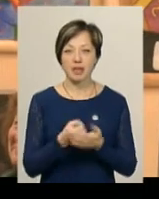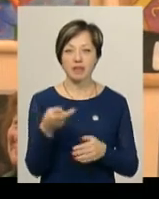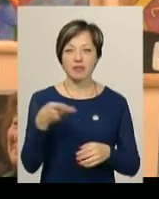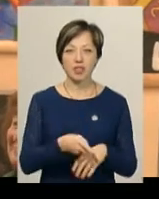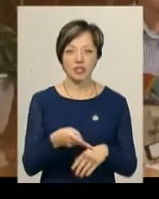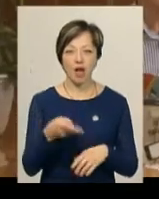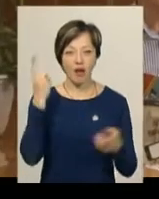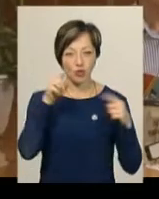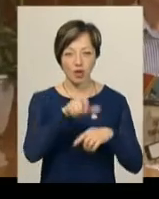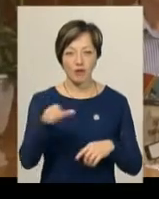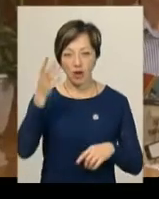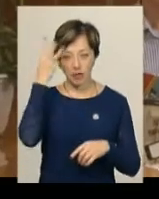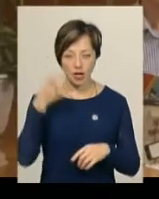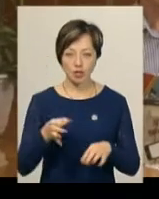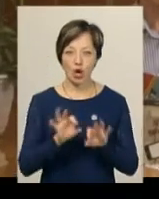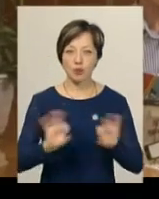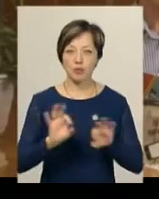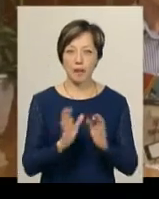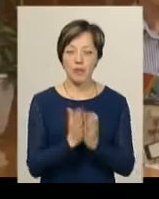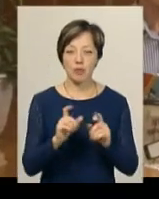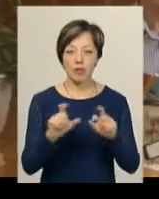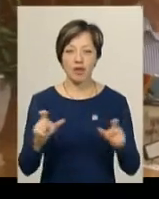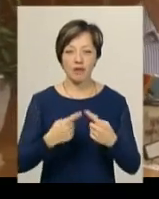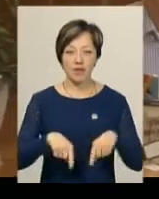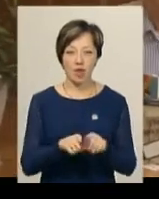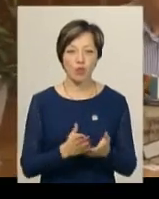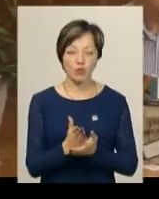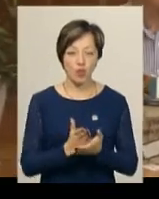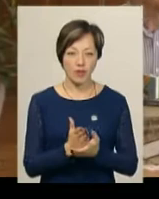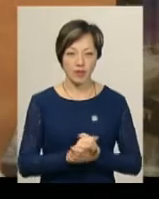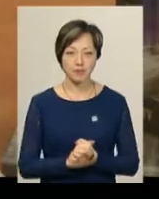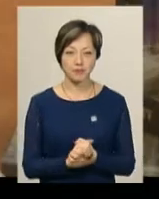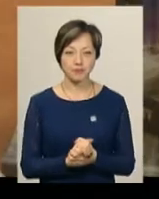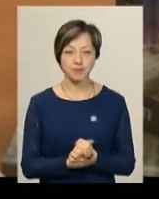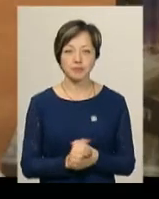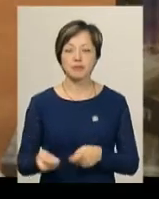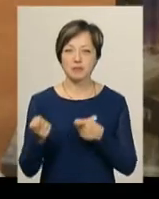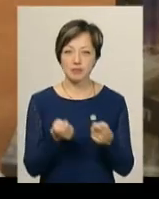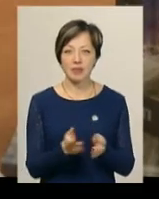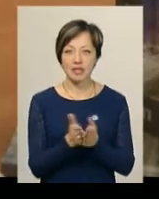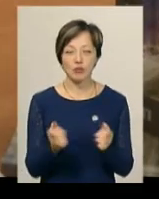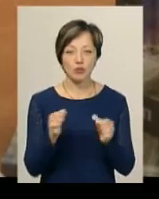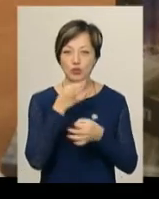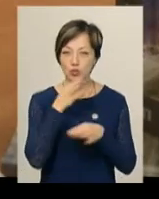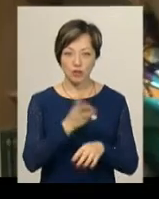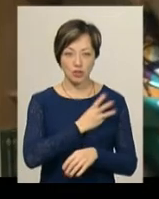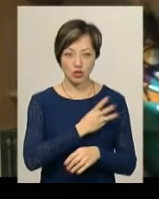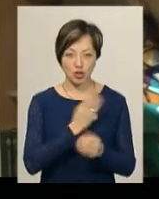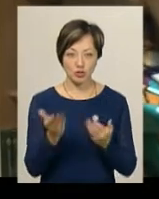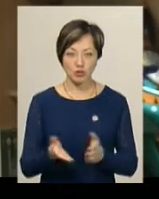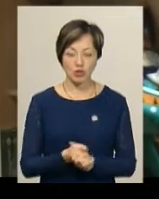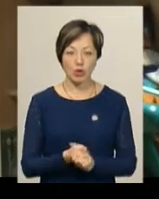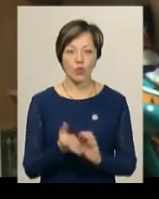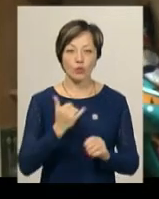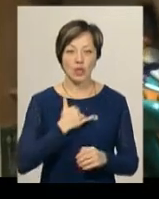-авторів Хмельниччини, розповідає бібліотекарка відділу обслуговування Марія Кукурудза. Принести книгу може будь-який охочий. «В нас